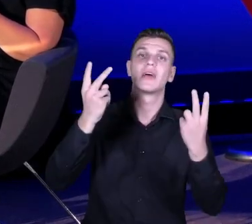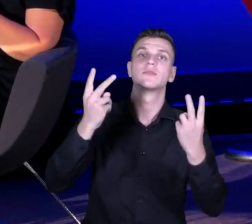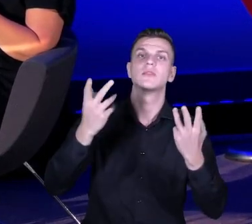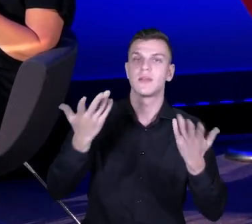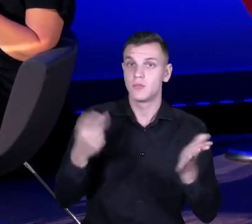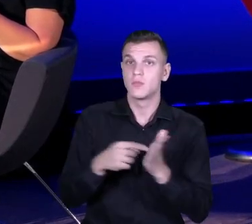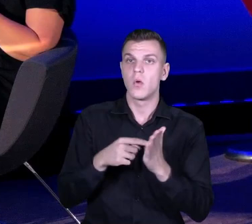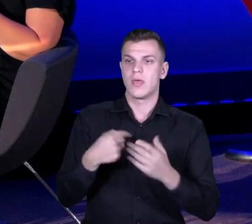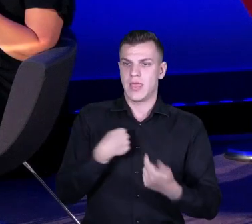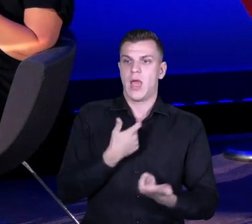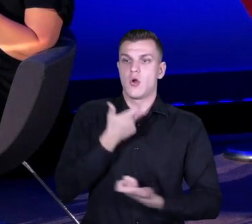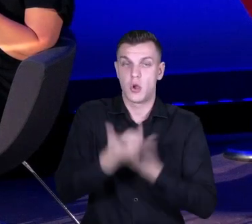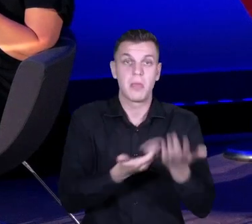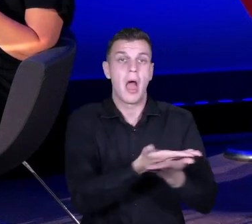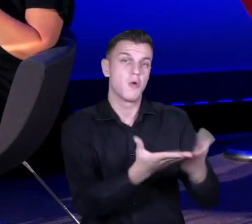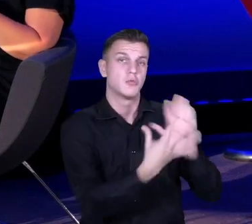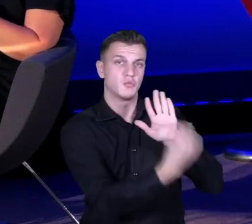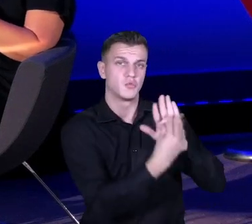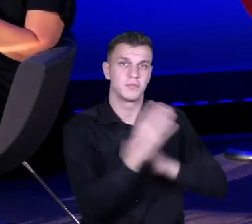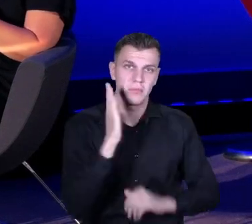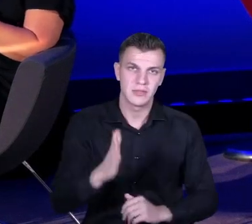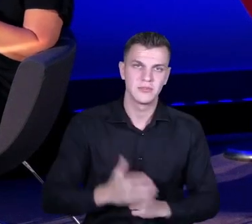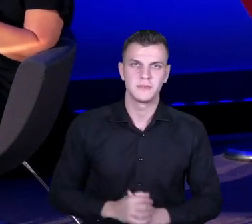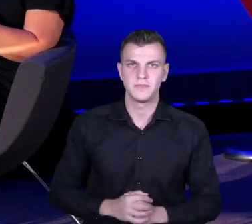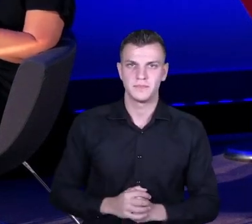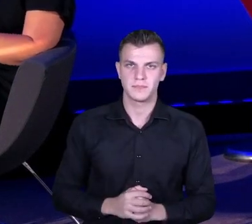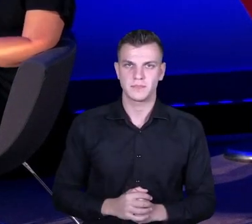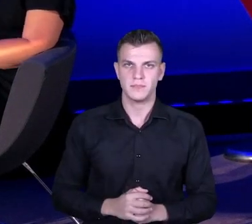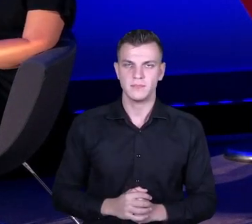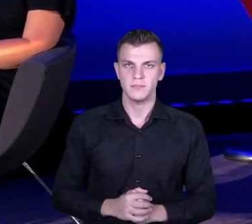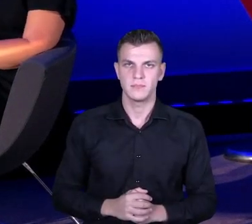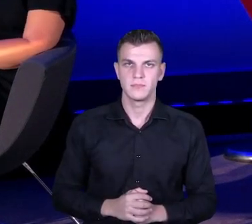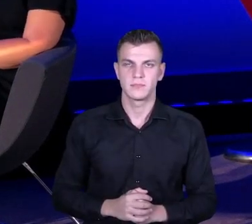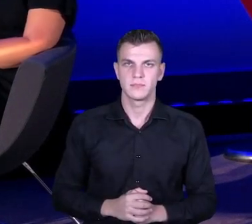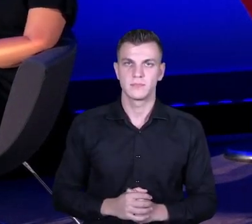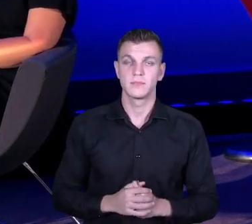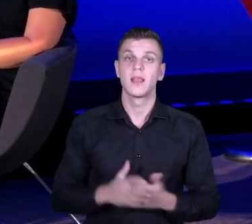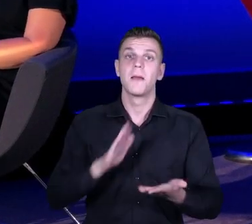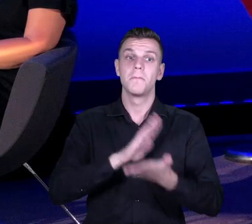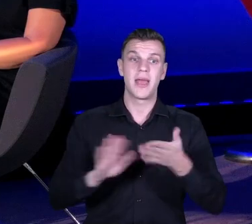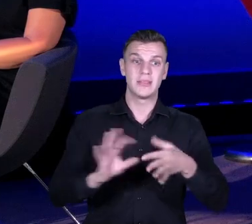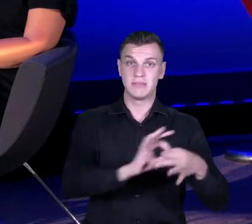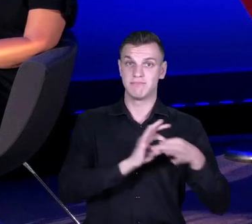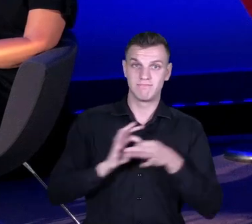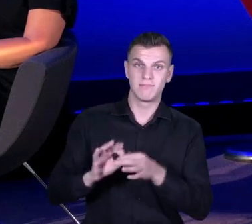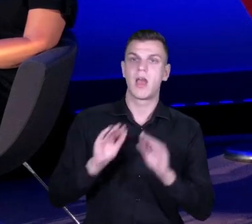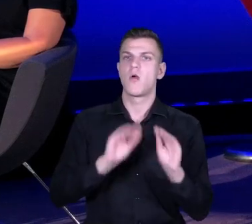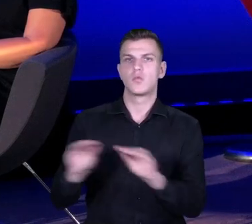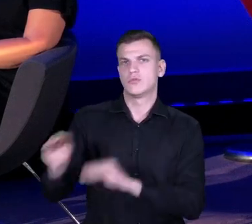ciągle opowiadam. Często mówimy też w edukacji, że bez relacji nie ma edukacji. No i też